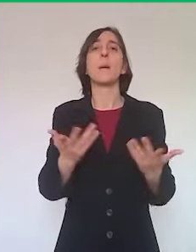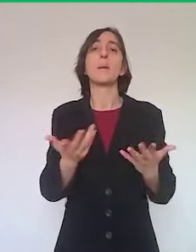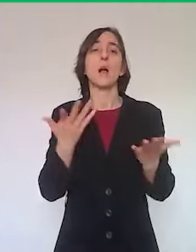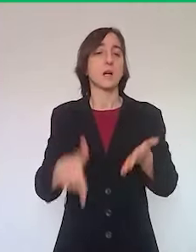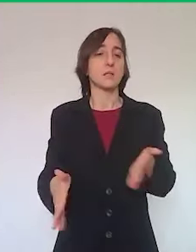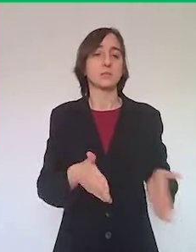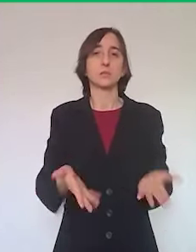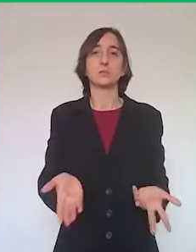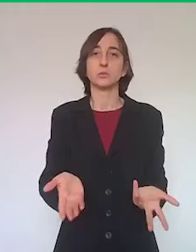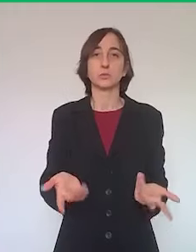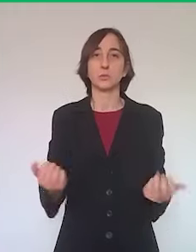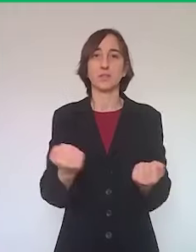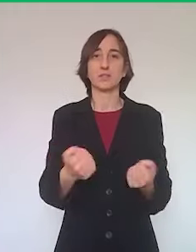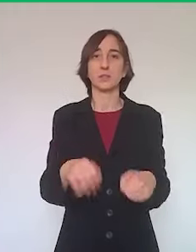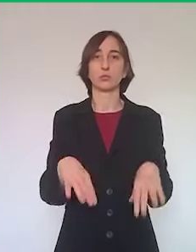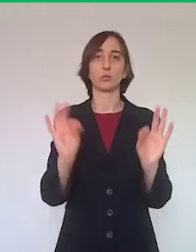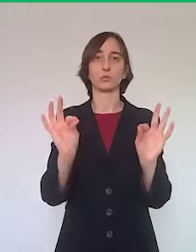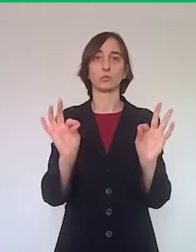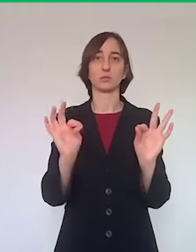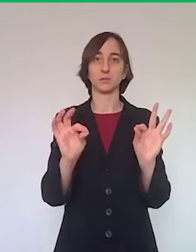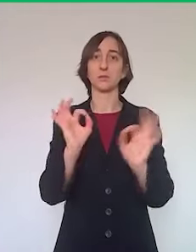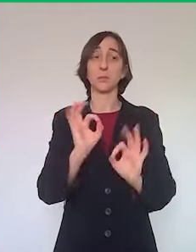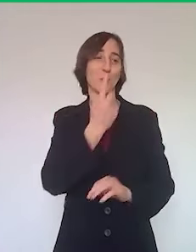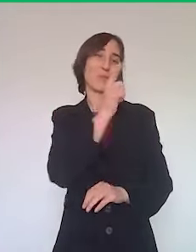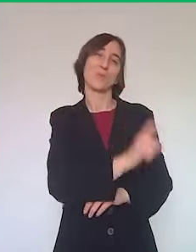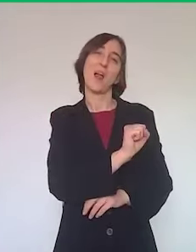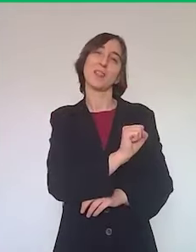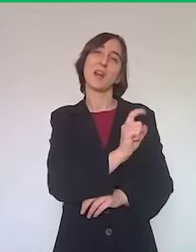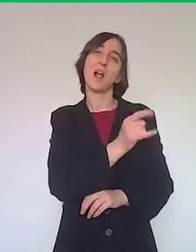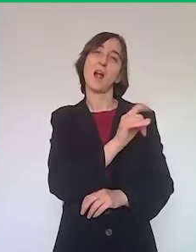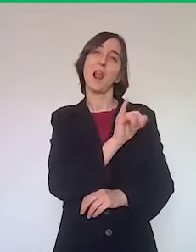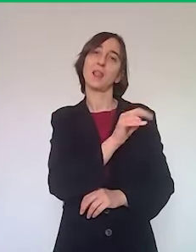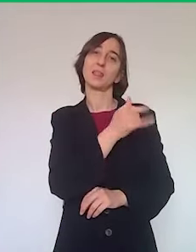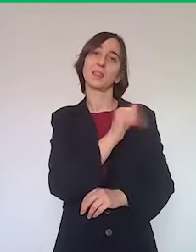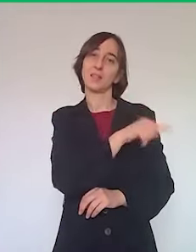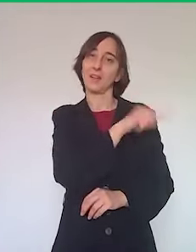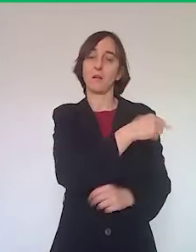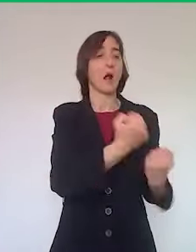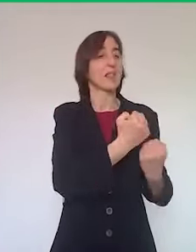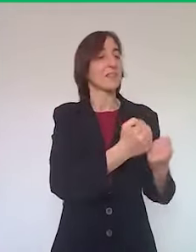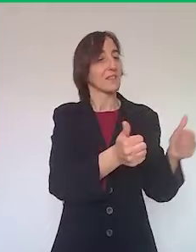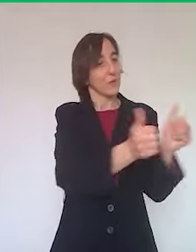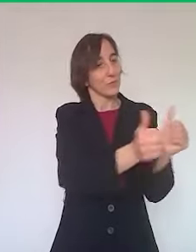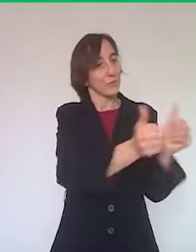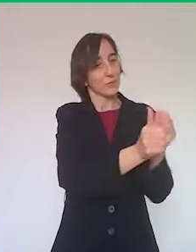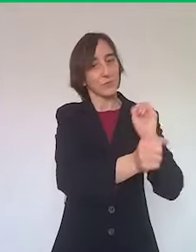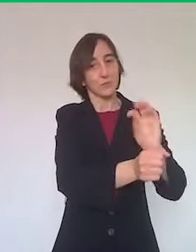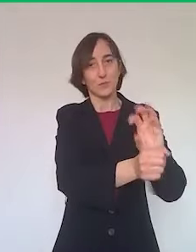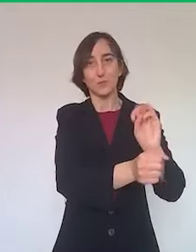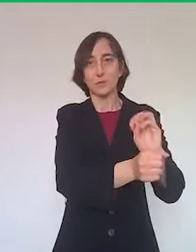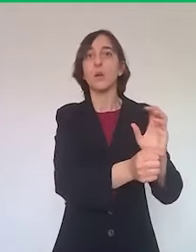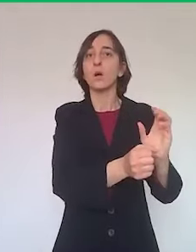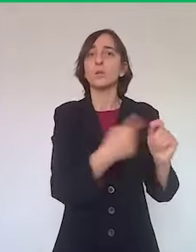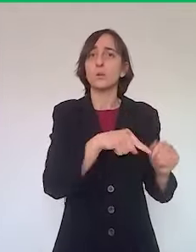quella 1 a 1, ci scrive giustamente Andrea Galletti, è altrettanto importante riconoscere che c'è questa attività, che è un'attività